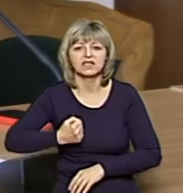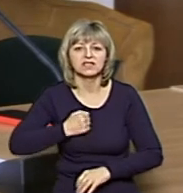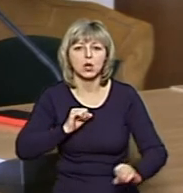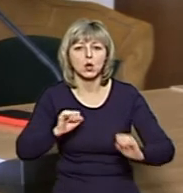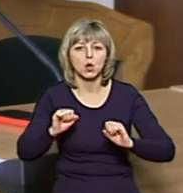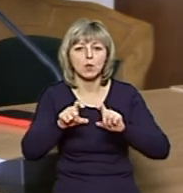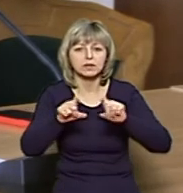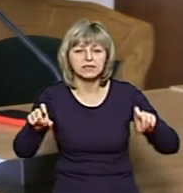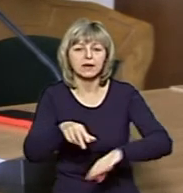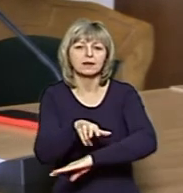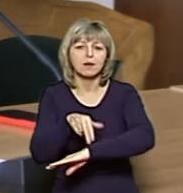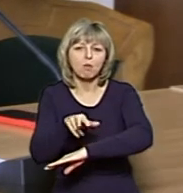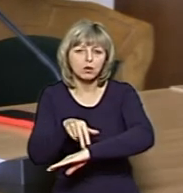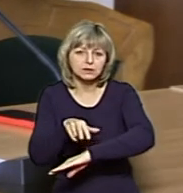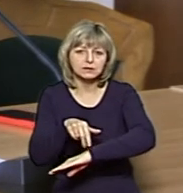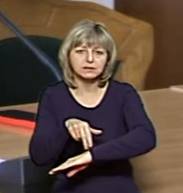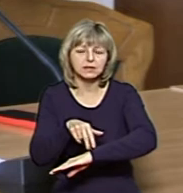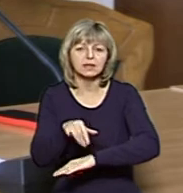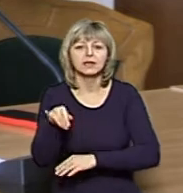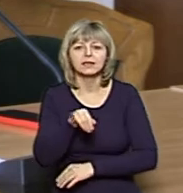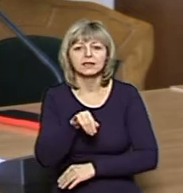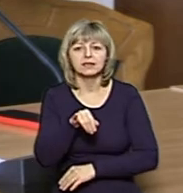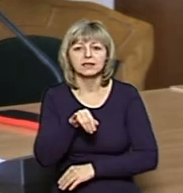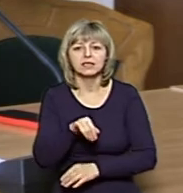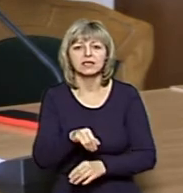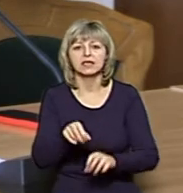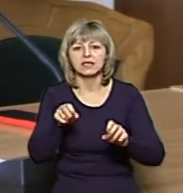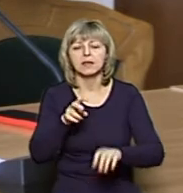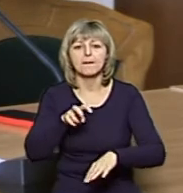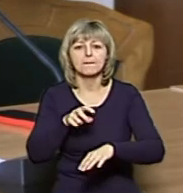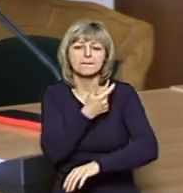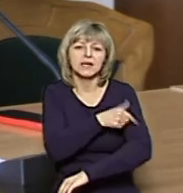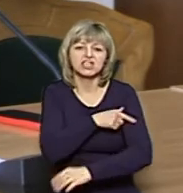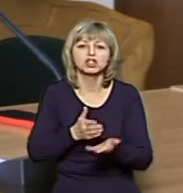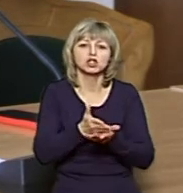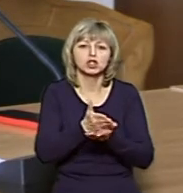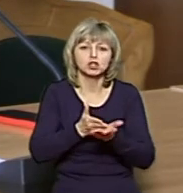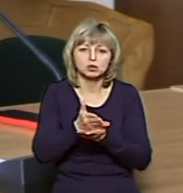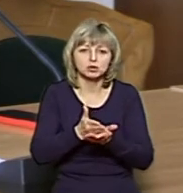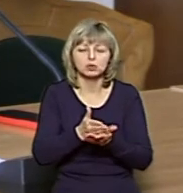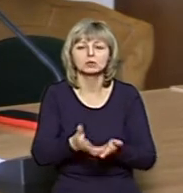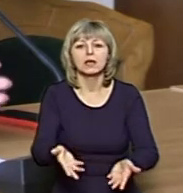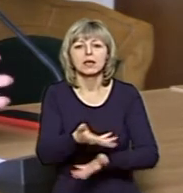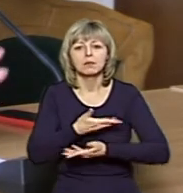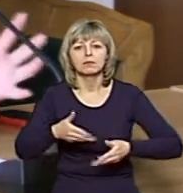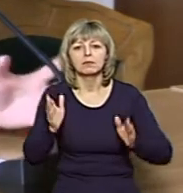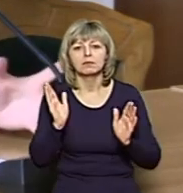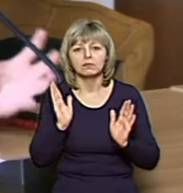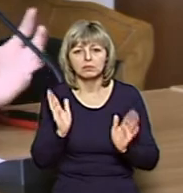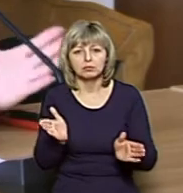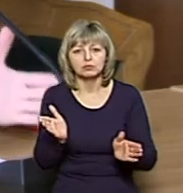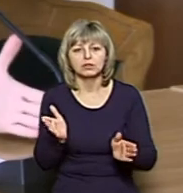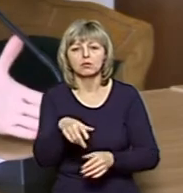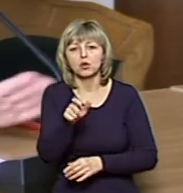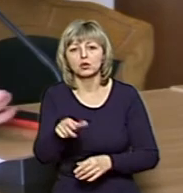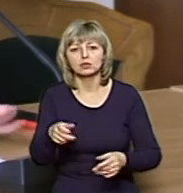комісаріати, поліція. Іс, відповідно, служби медичні. І ми їх будемо, людей